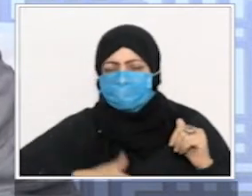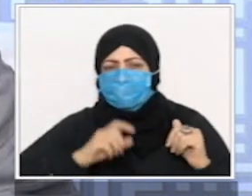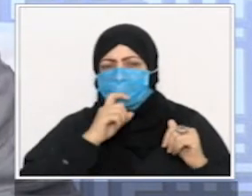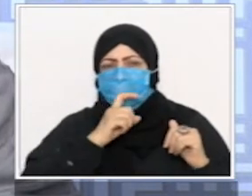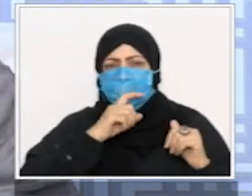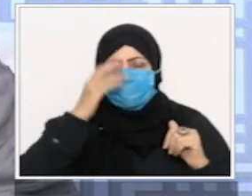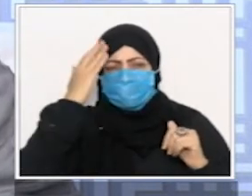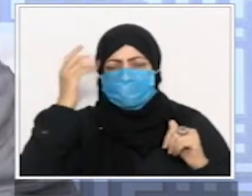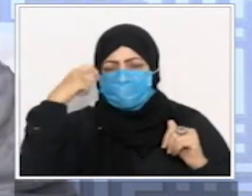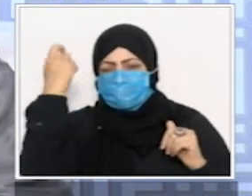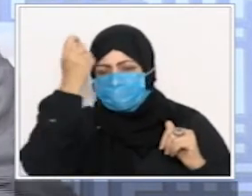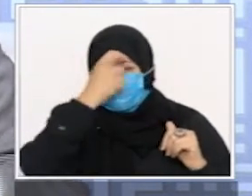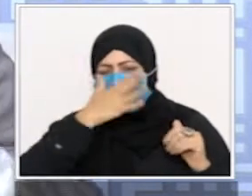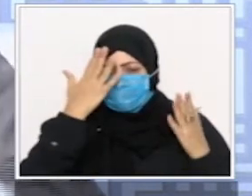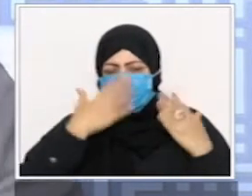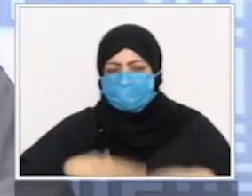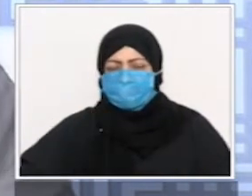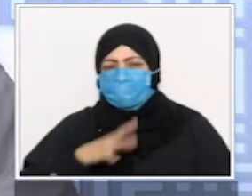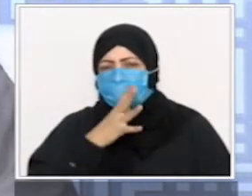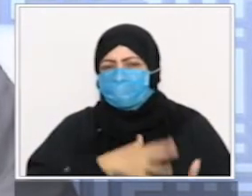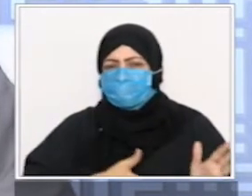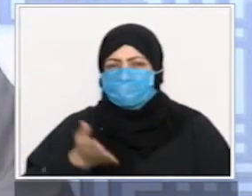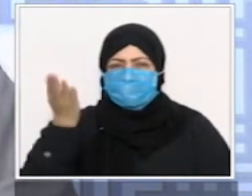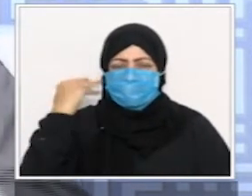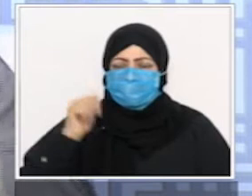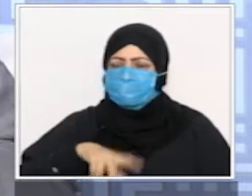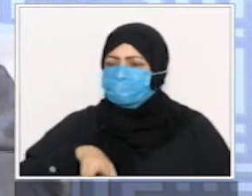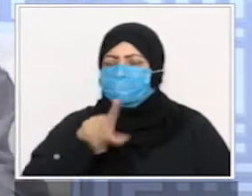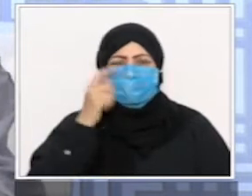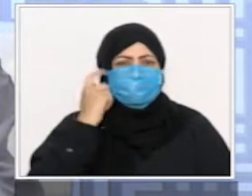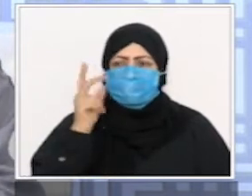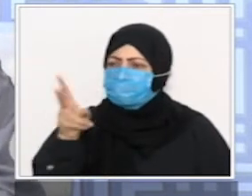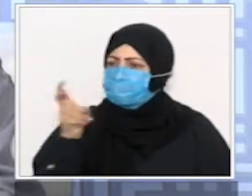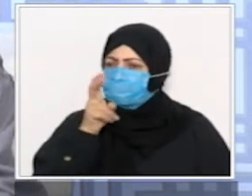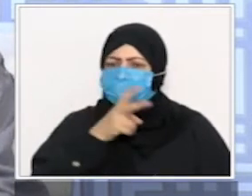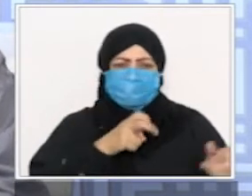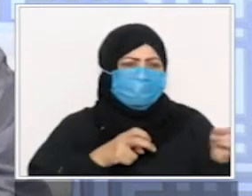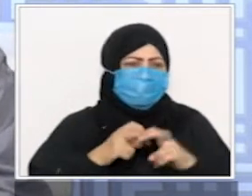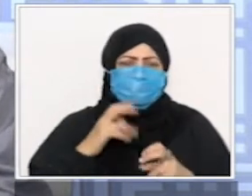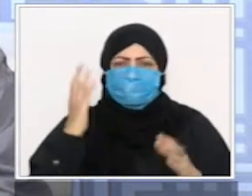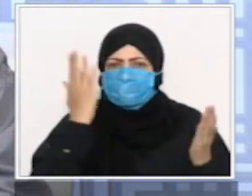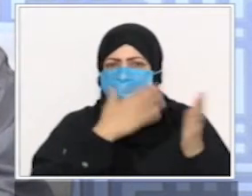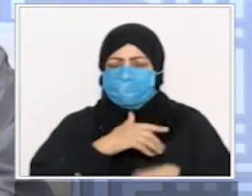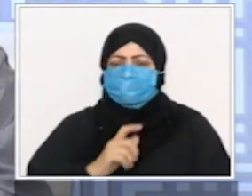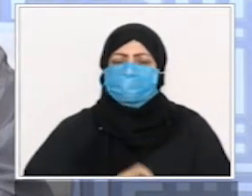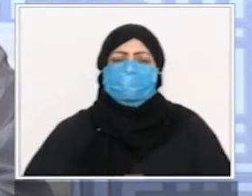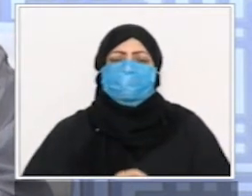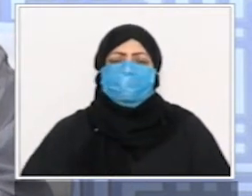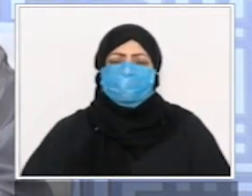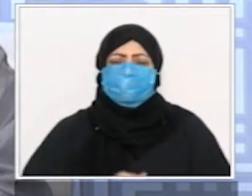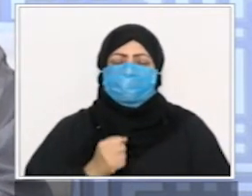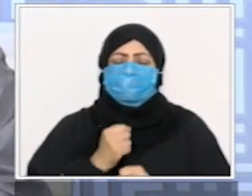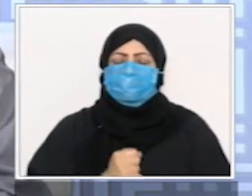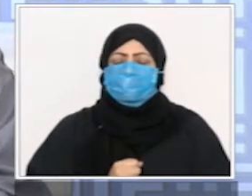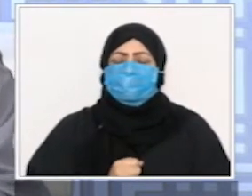لا يعرفن ليش ما يعرفوش في بعضهم قالت من شدة الغلس الظلمة قاعدة ظلمة فيا إخوتي